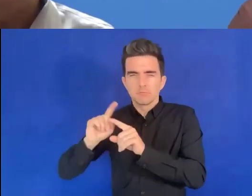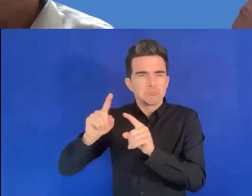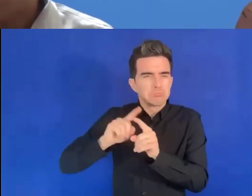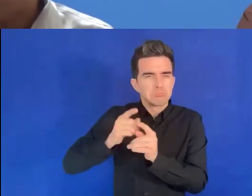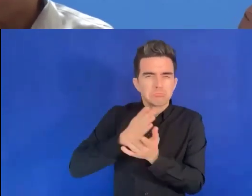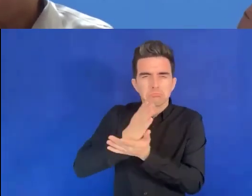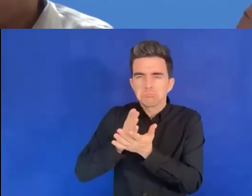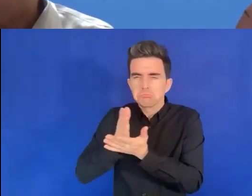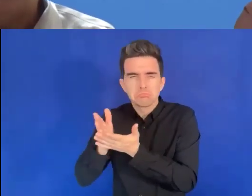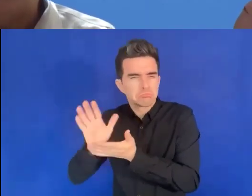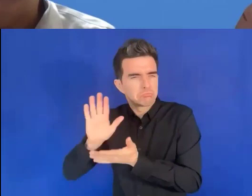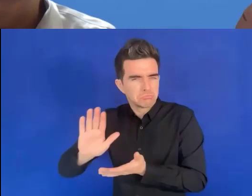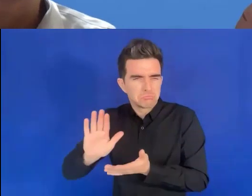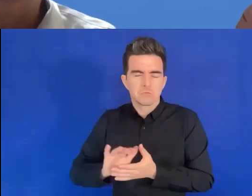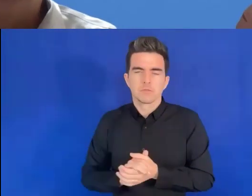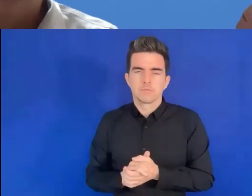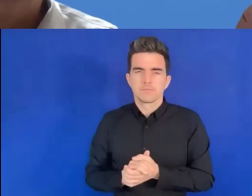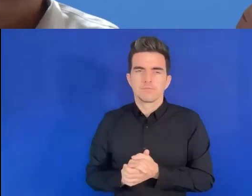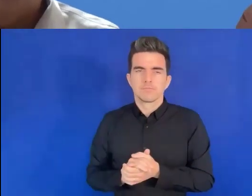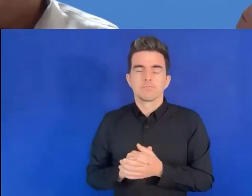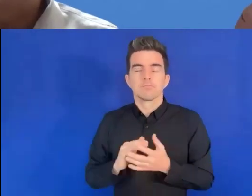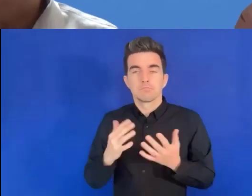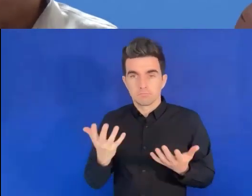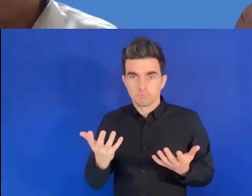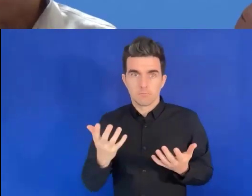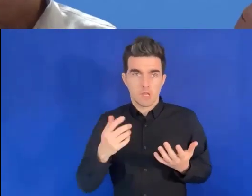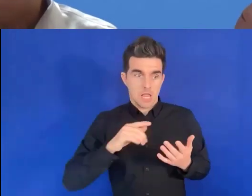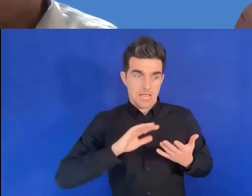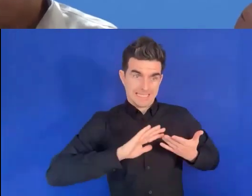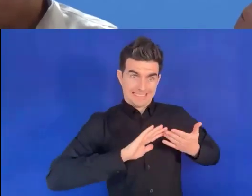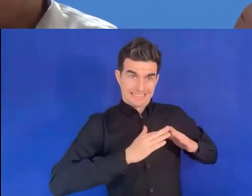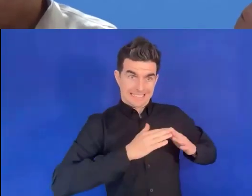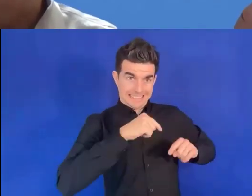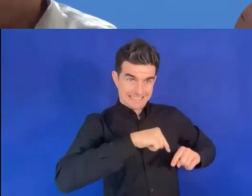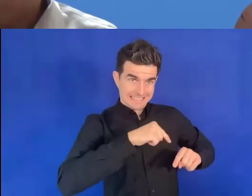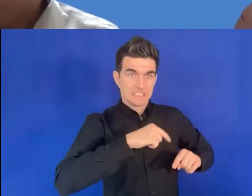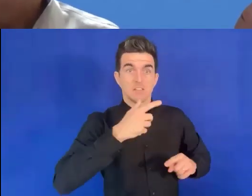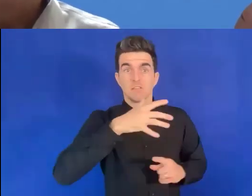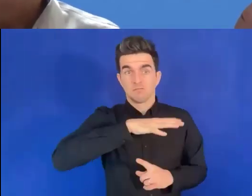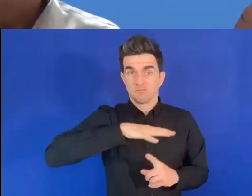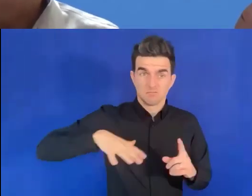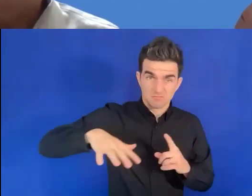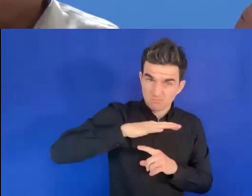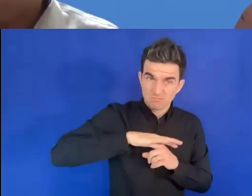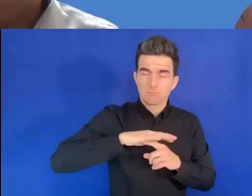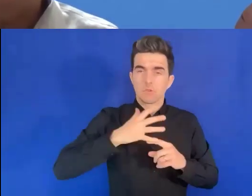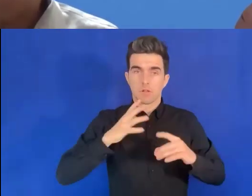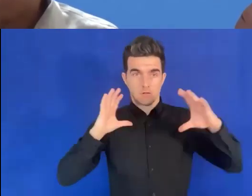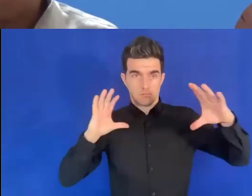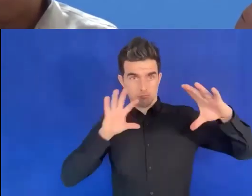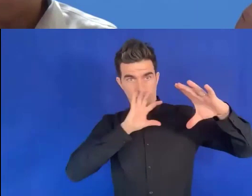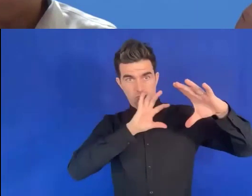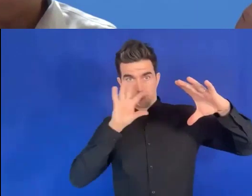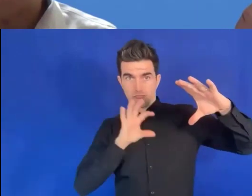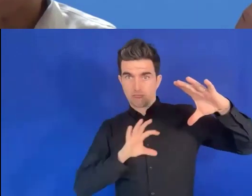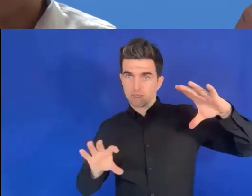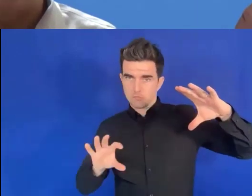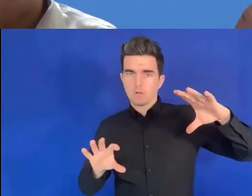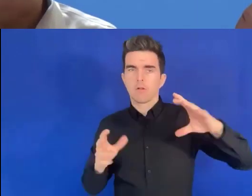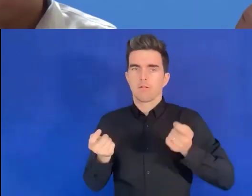utilisé pour des villes, des municipalités, pour des arrondissements, pour des gouvernements nationaux